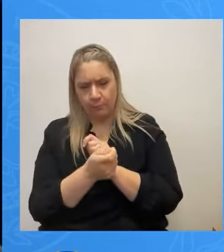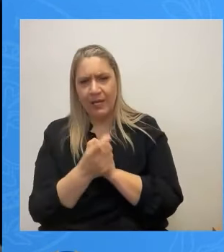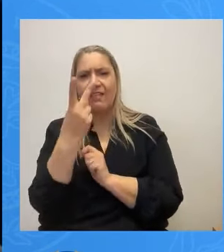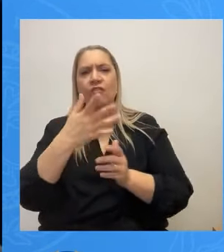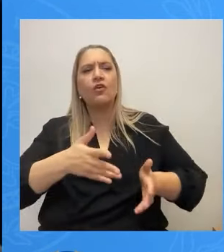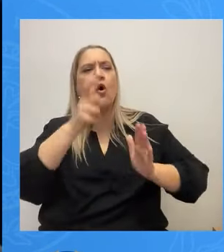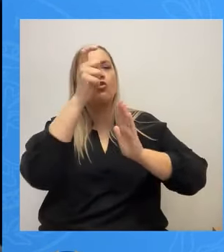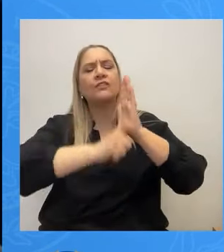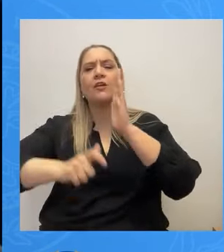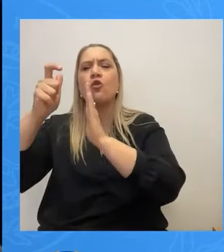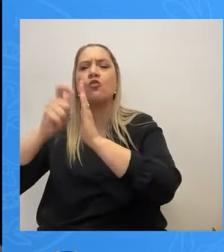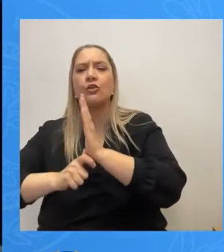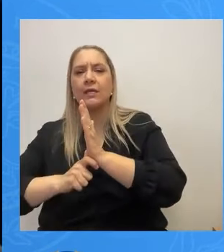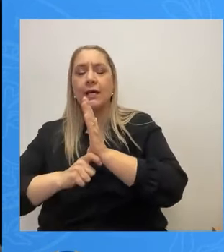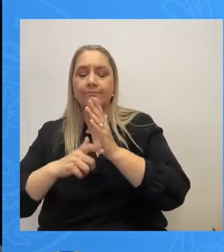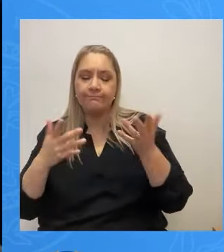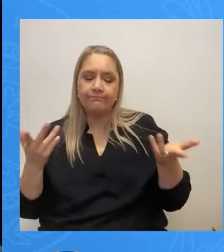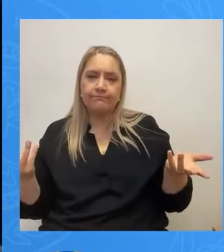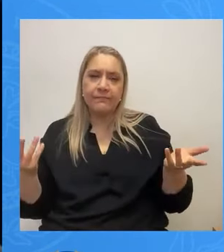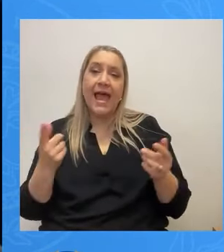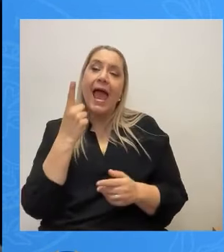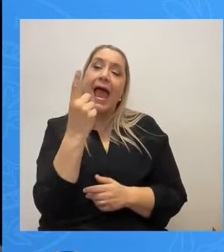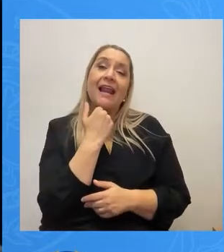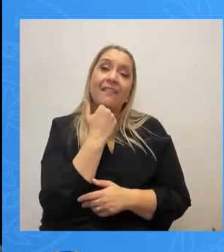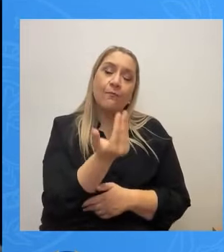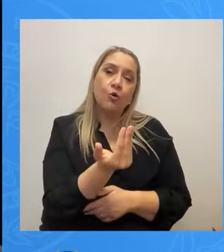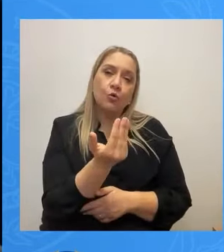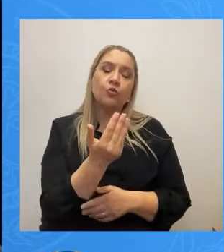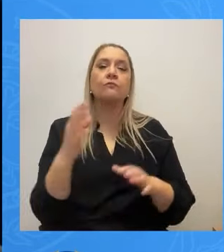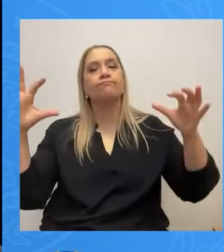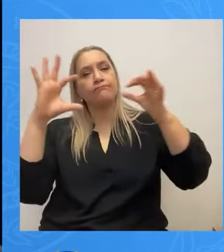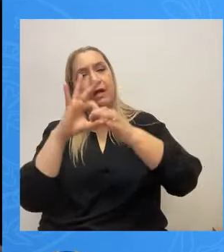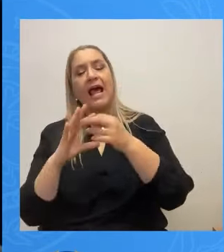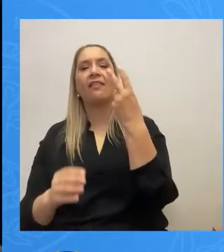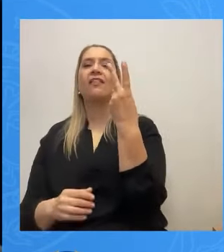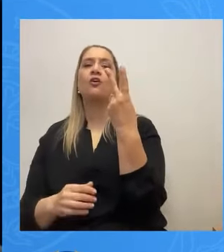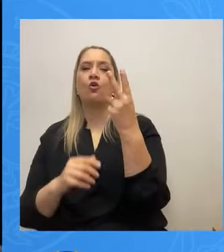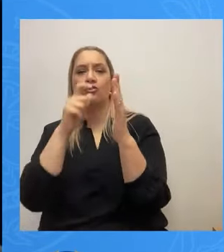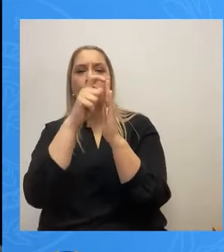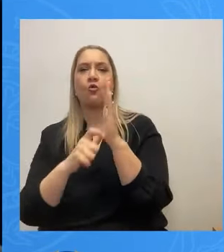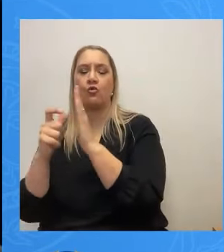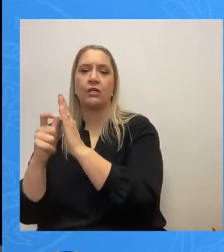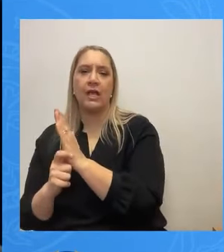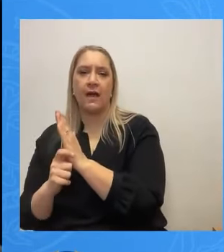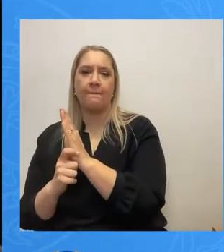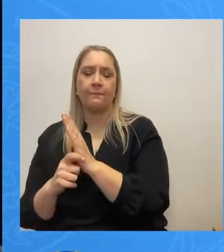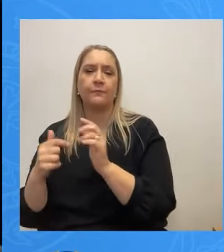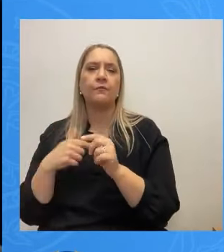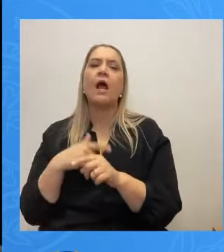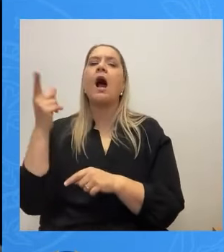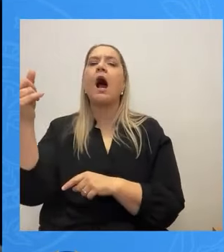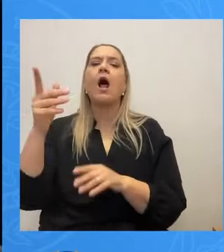γιατί δεν μπορούν να τους συνδυάσουν. Θα κάνουν δύο για να συνδυάσουν με βάση τις προβλέψεις. Στο αβιβλίο, εδώ από πάνω,